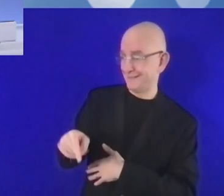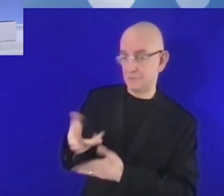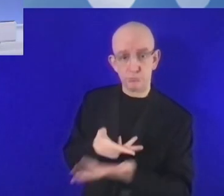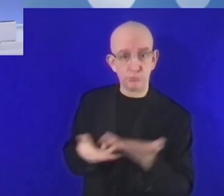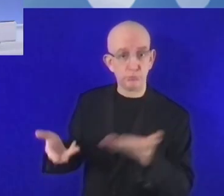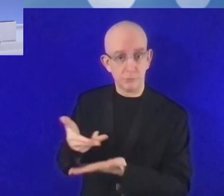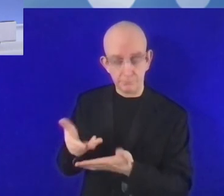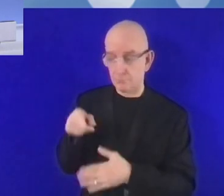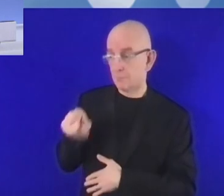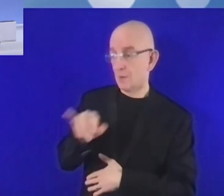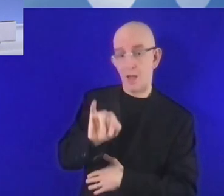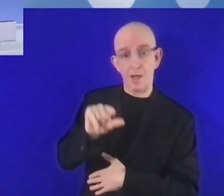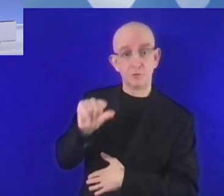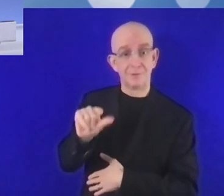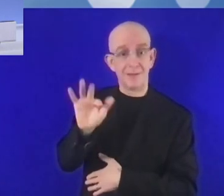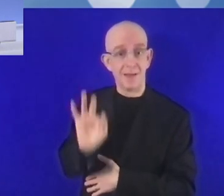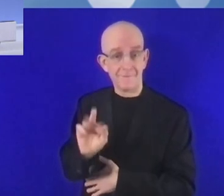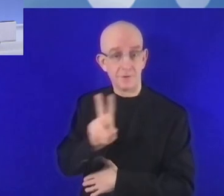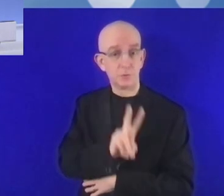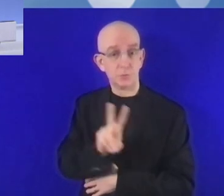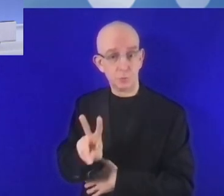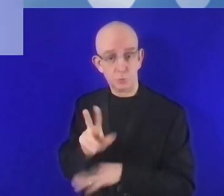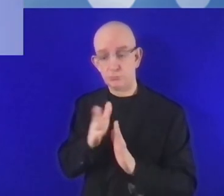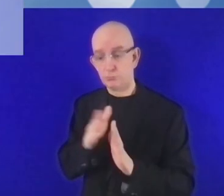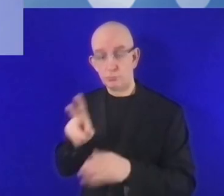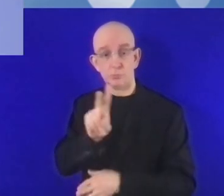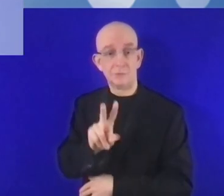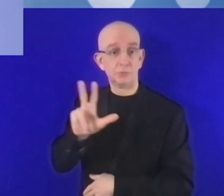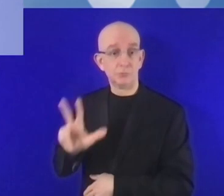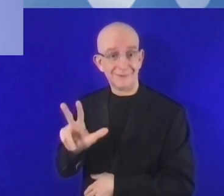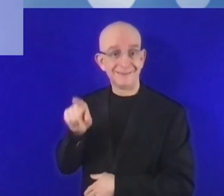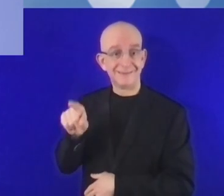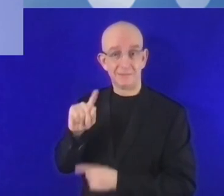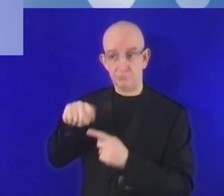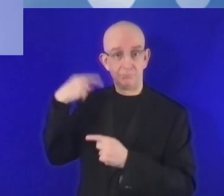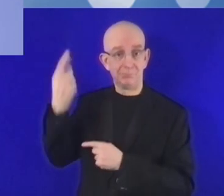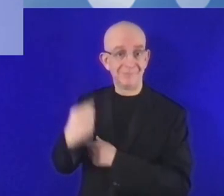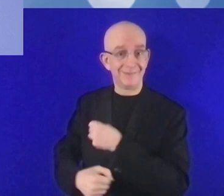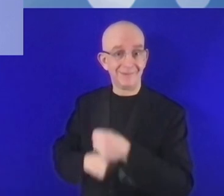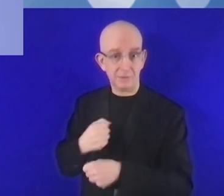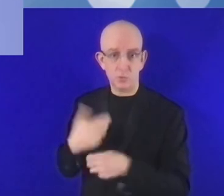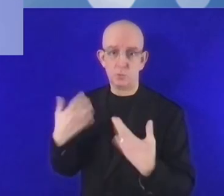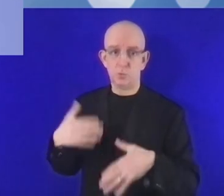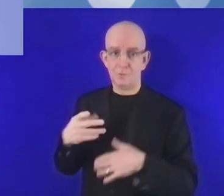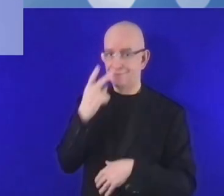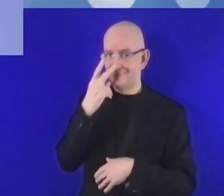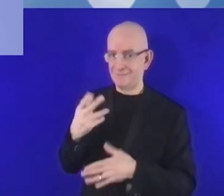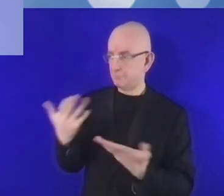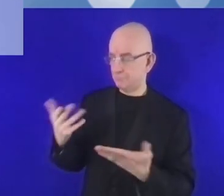ستستضيف دولة إثيوبيا منتدى حكمات الانترنت. أما الآن فنرجو الصوت من